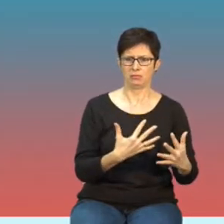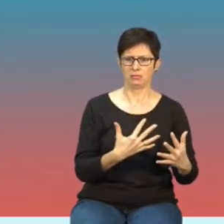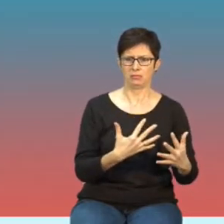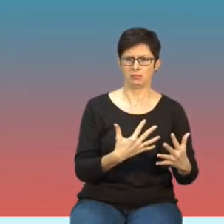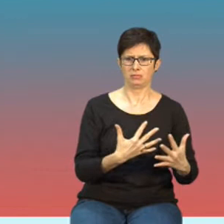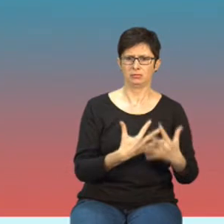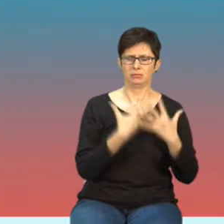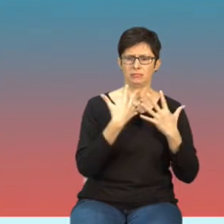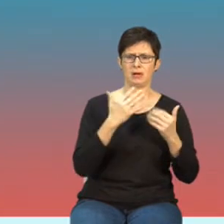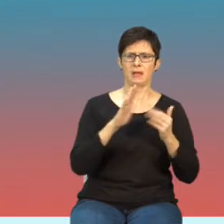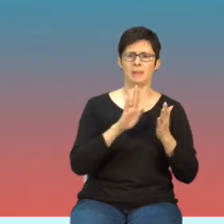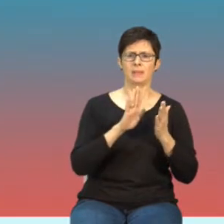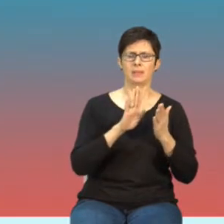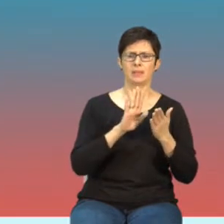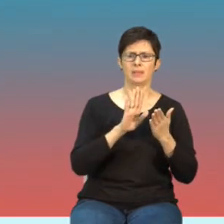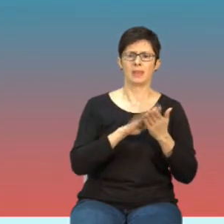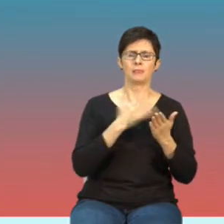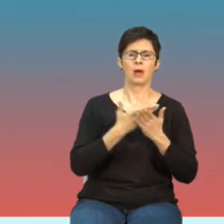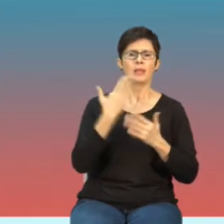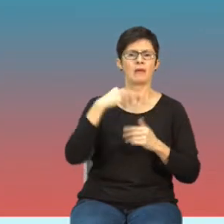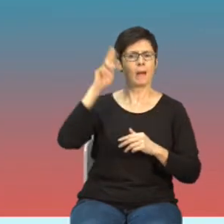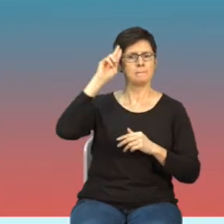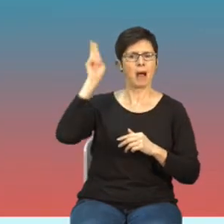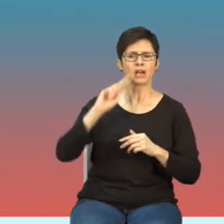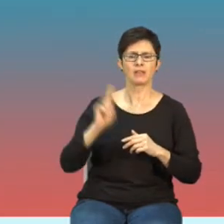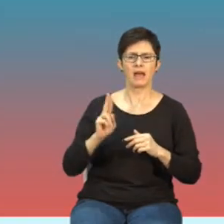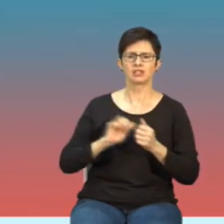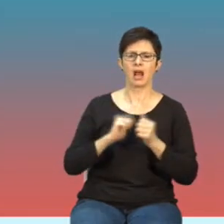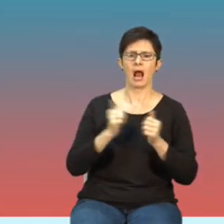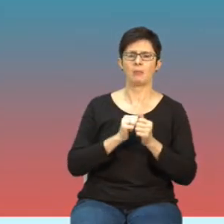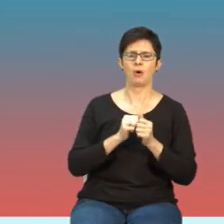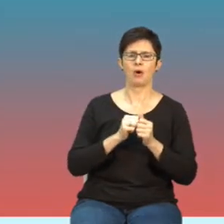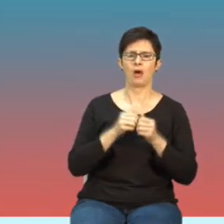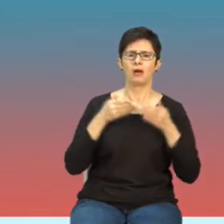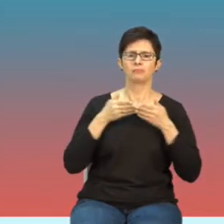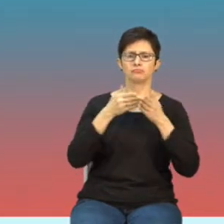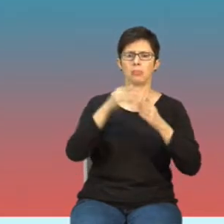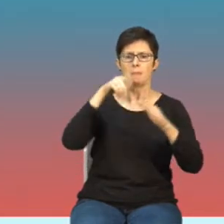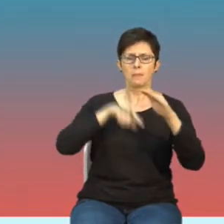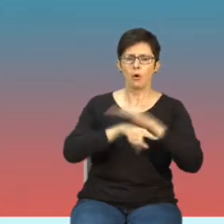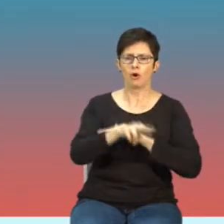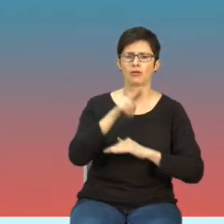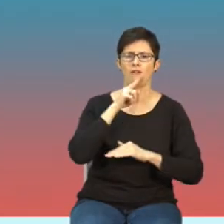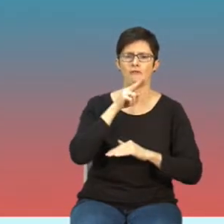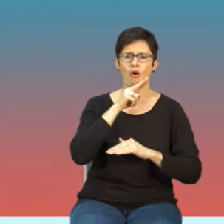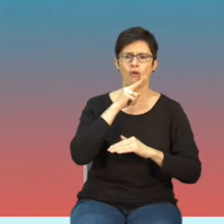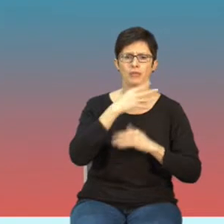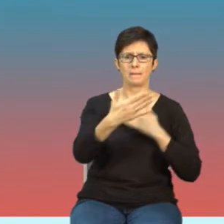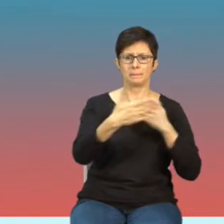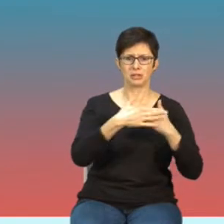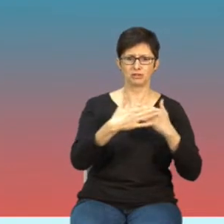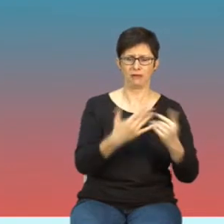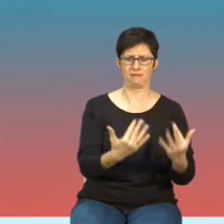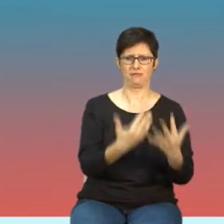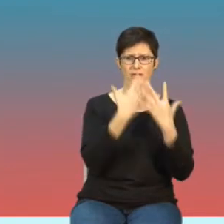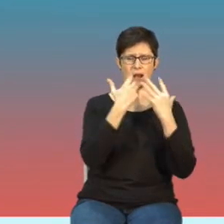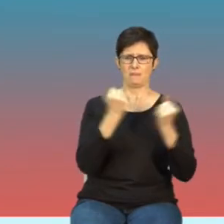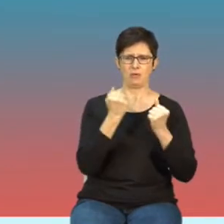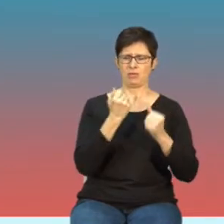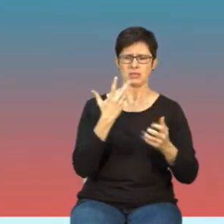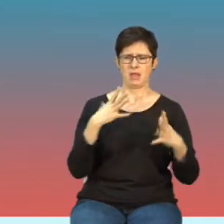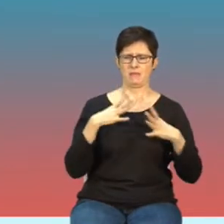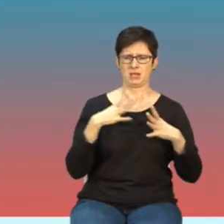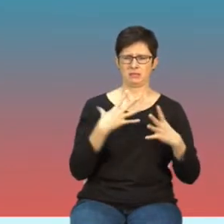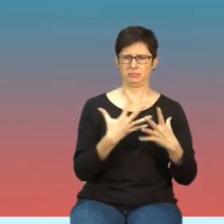bardzo Maryna zbliżył do radaru. No i w końcu w takim ważnym szczególnie dla nas tutaj, którzy